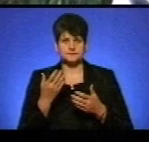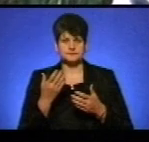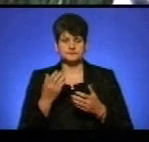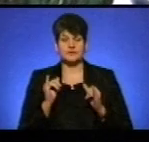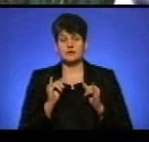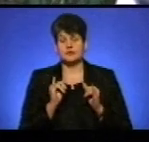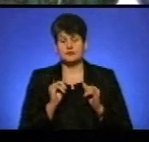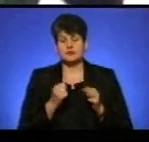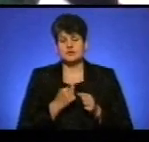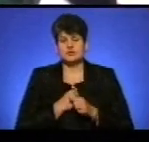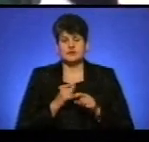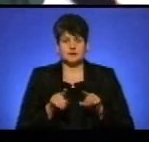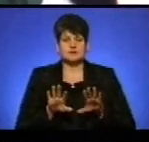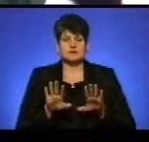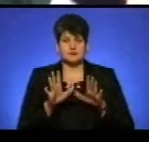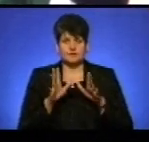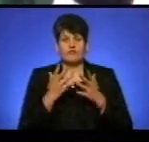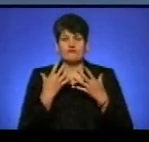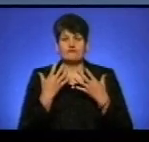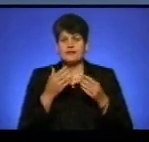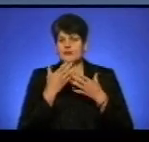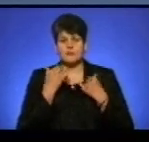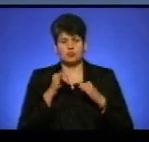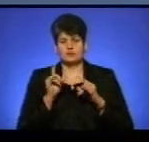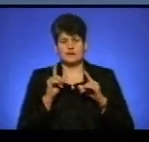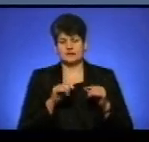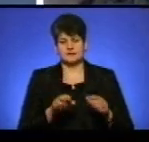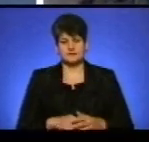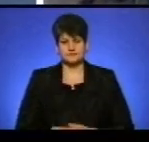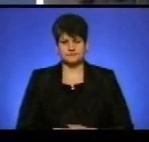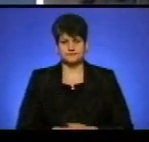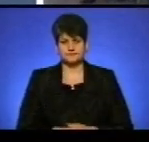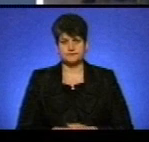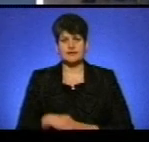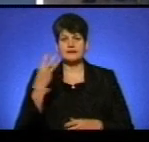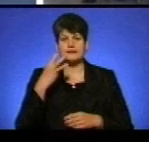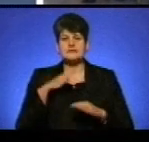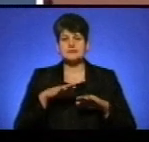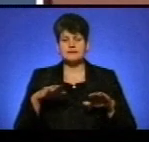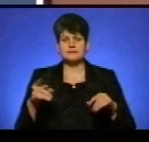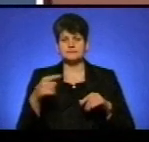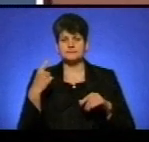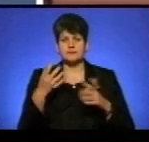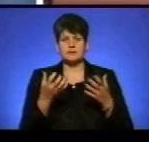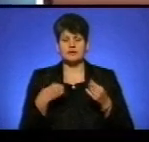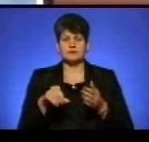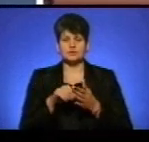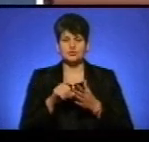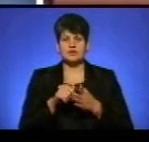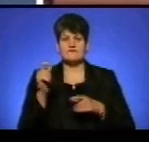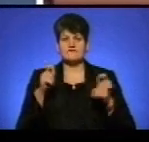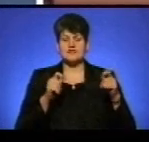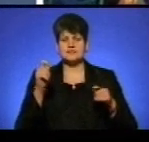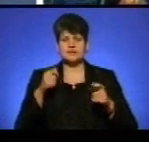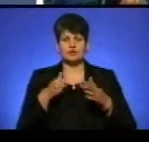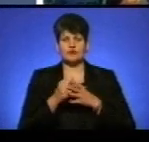І, на жаль, так стало, що вже нема куди їхати. 30 дітей з Тернопільщини взяли участь у фестинах